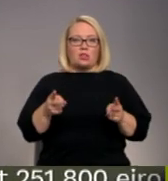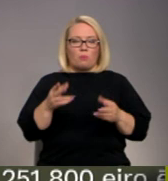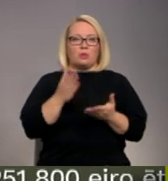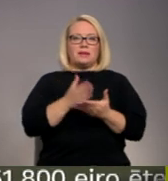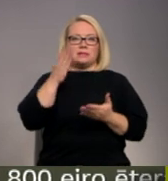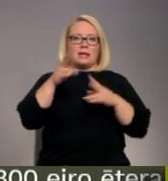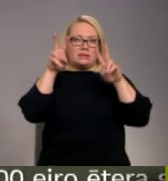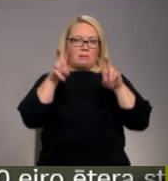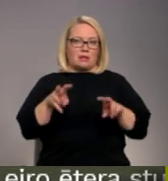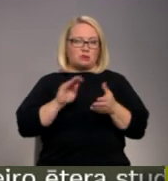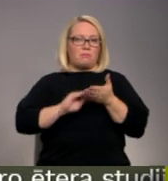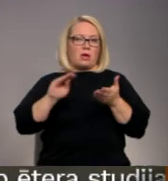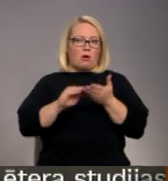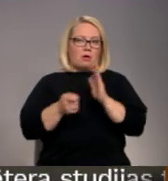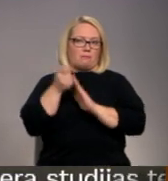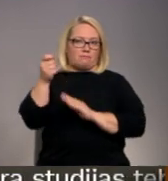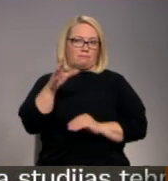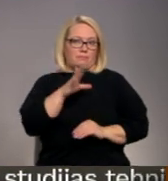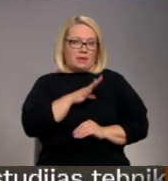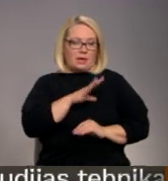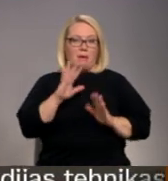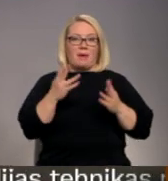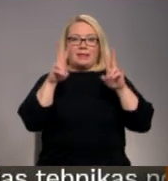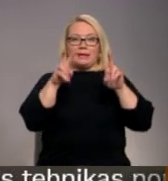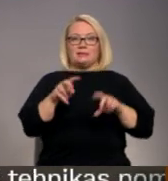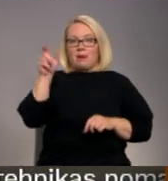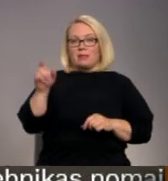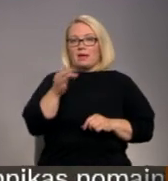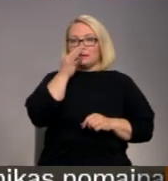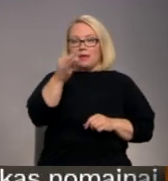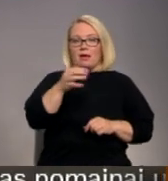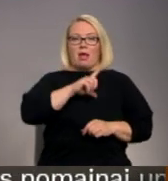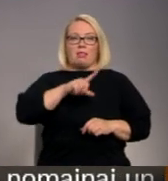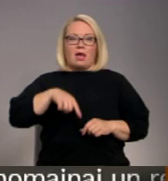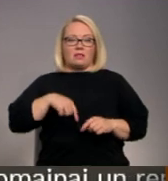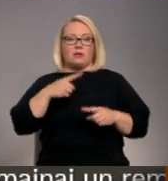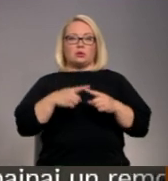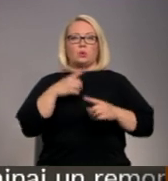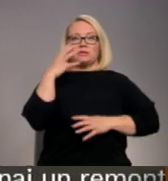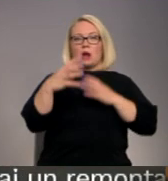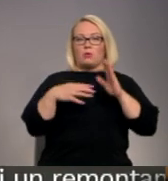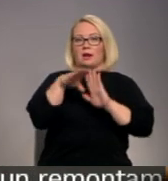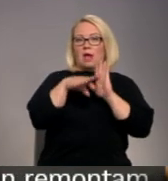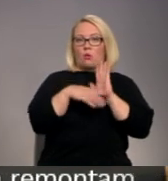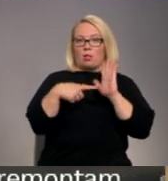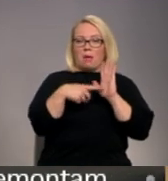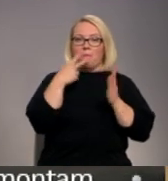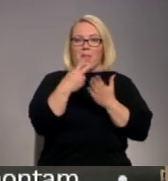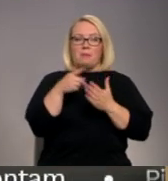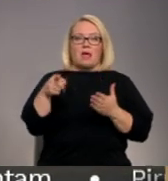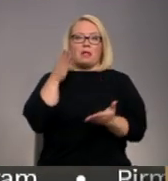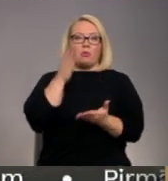incidentu izmeklēšanas birojam. Tikmēr izmeklētāji uzsver Latvijas un arī startautiskais regulējums parēdz par šādiem